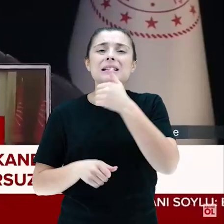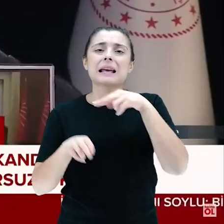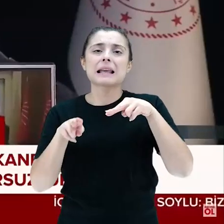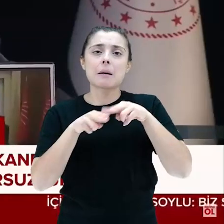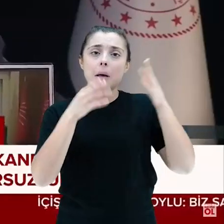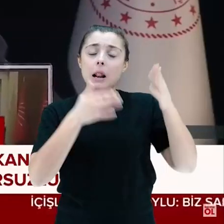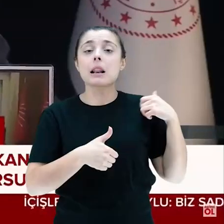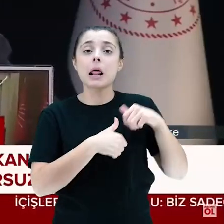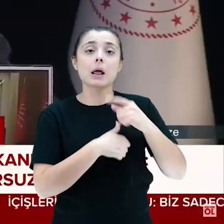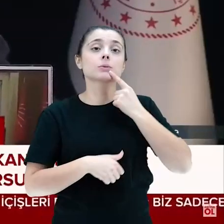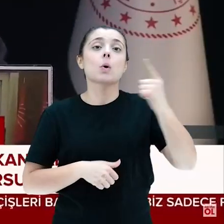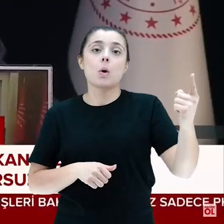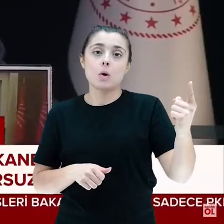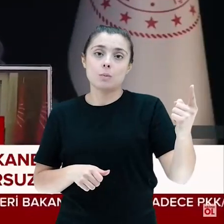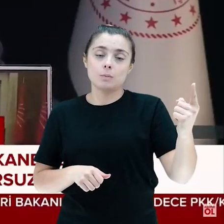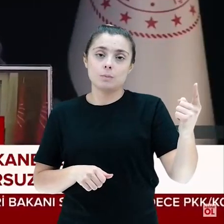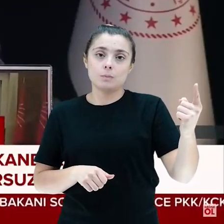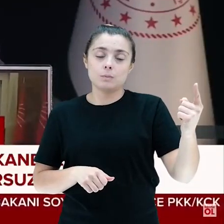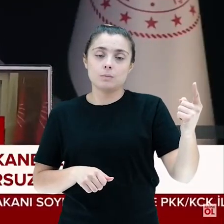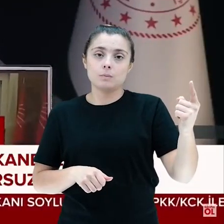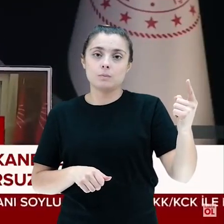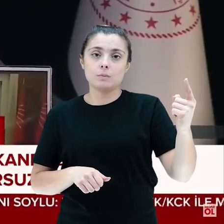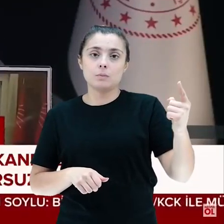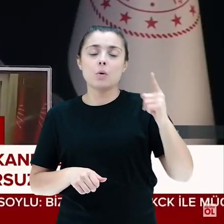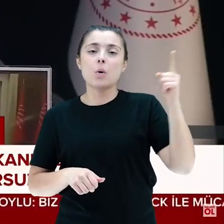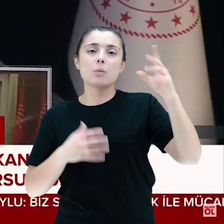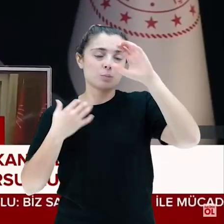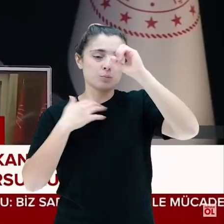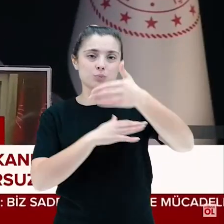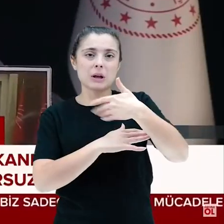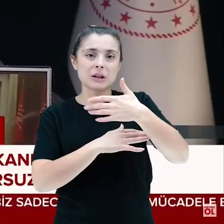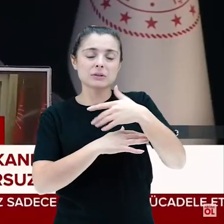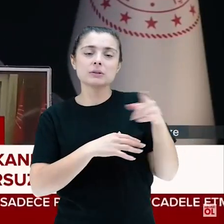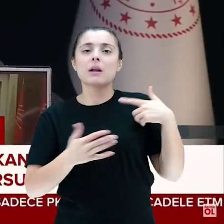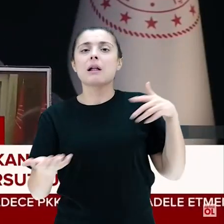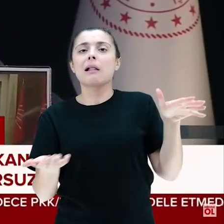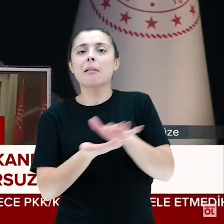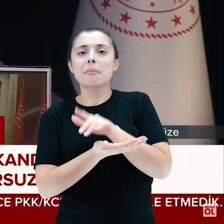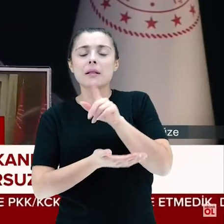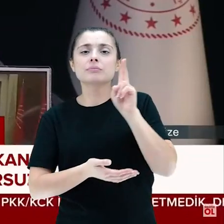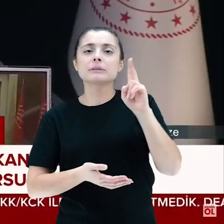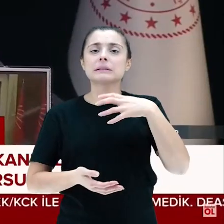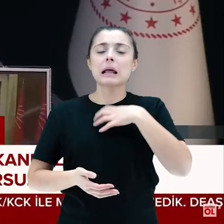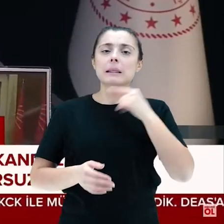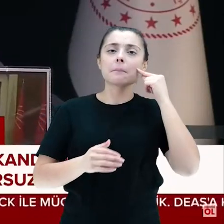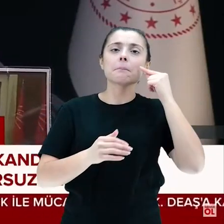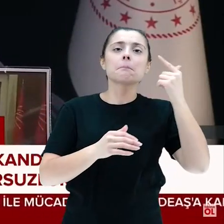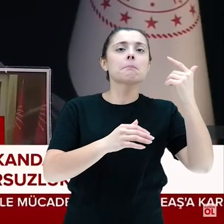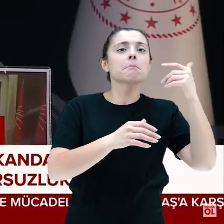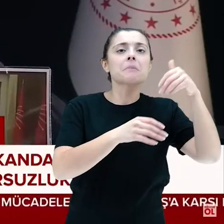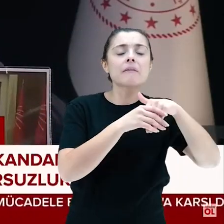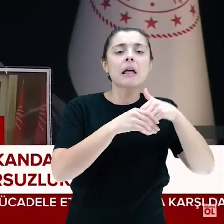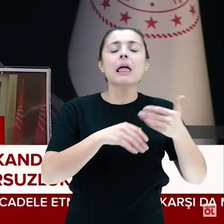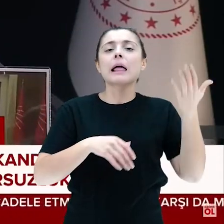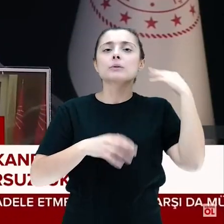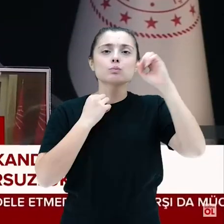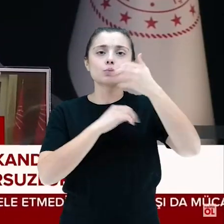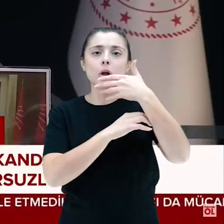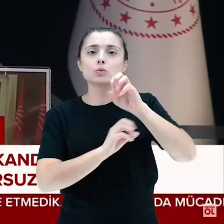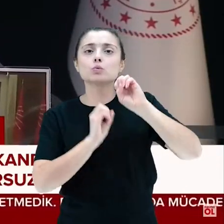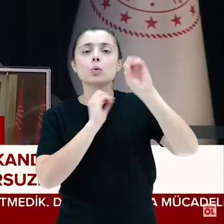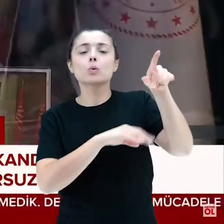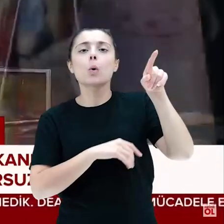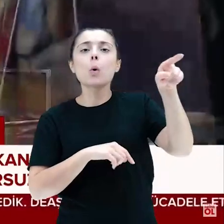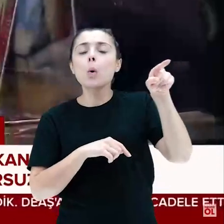Kemal Kılıçdaroğlu'na buradan tekrar söylüyorum. O büyükelçinin redakti ettiği, senin kendi